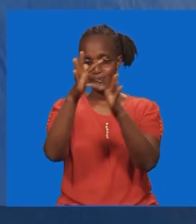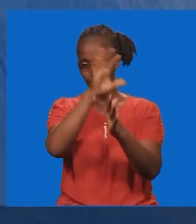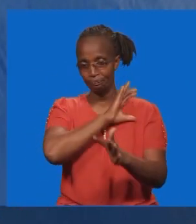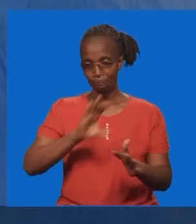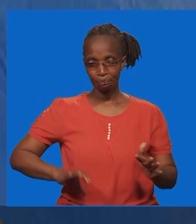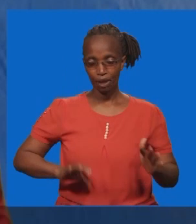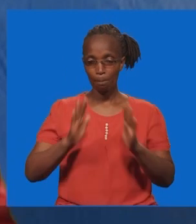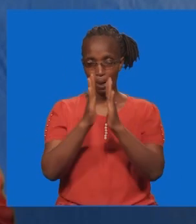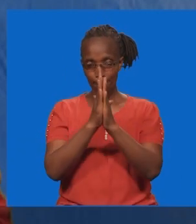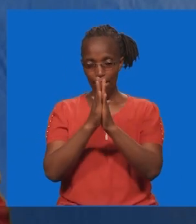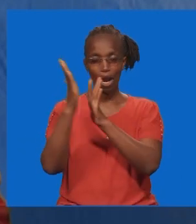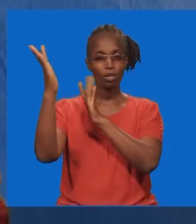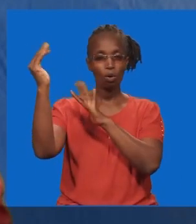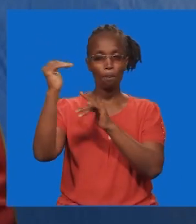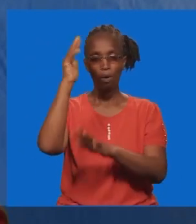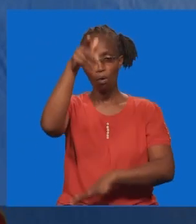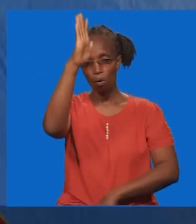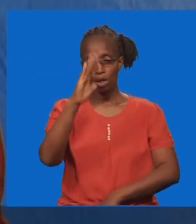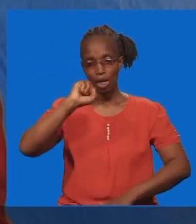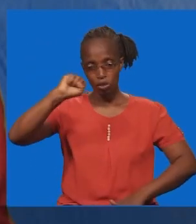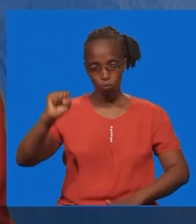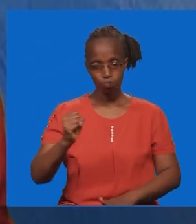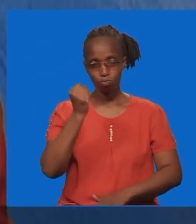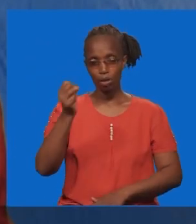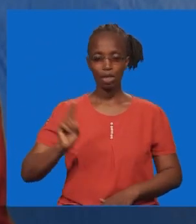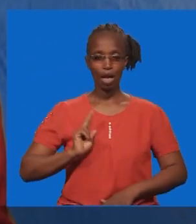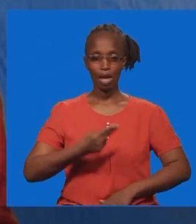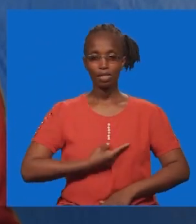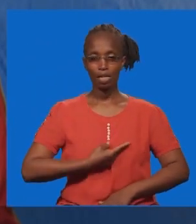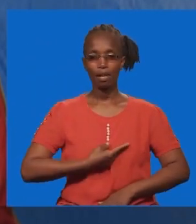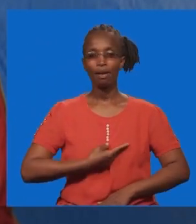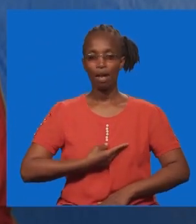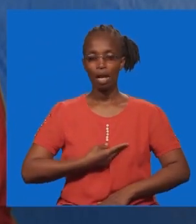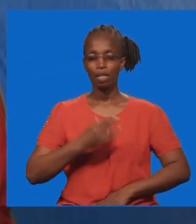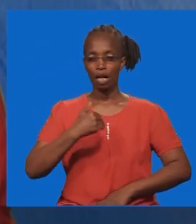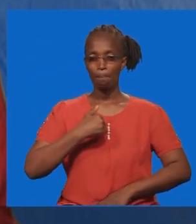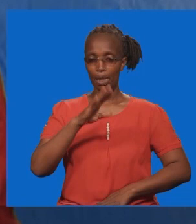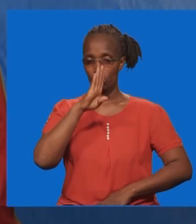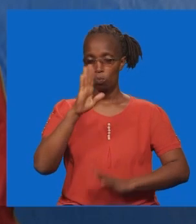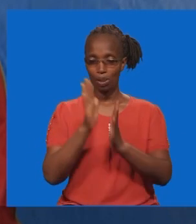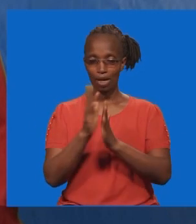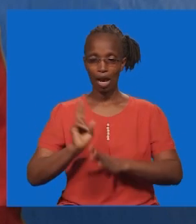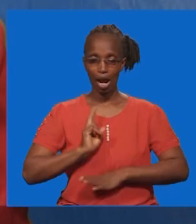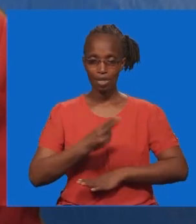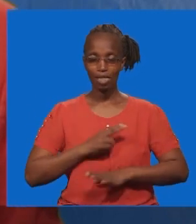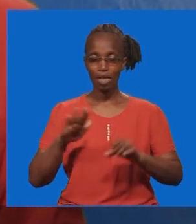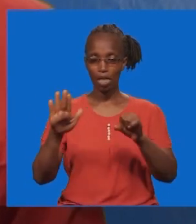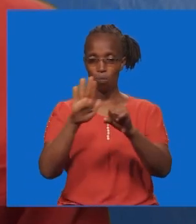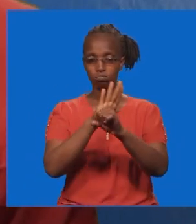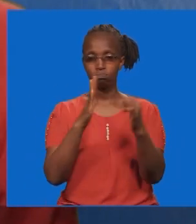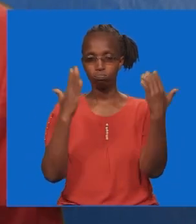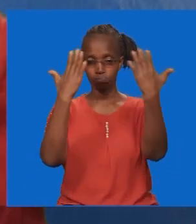tanzamaji mpendwa. Ni matumaini yangu ya kwamba, bwana, amekuwa msha, na amekuwa pamoja nao, isikuote.